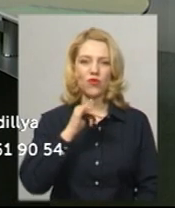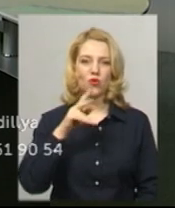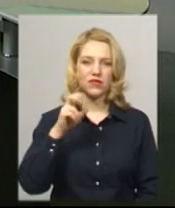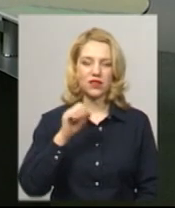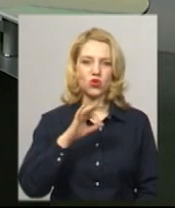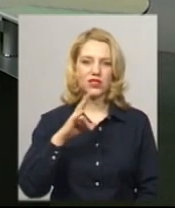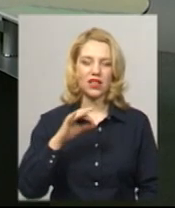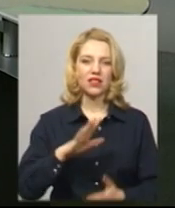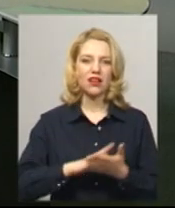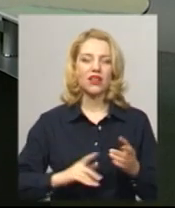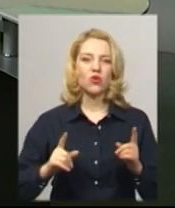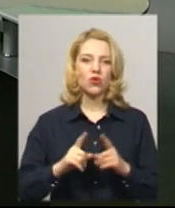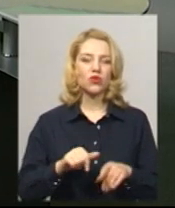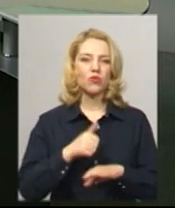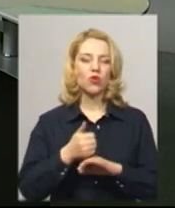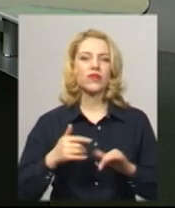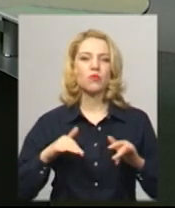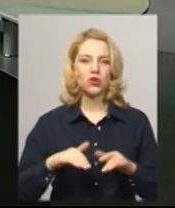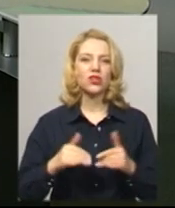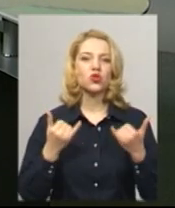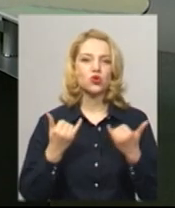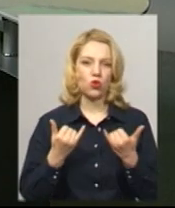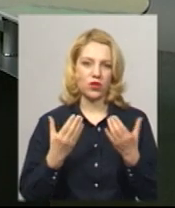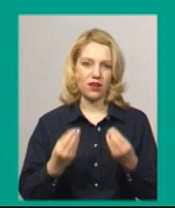Фіновська. Далі коротко про головні події сьогодні.